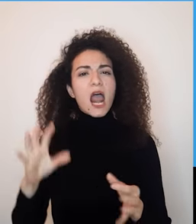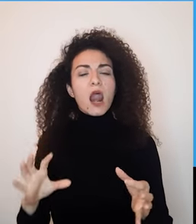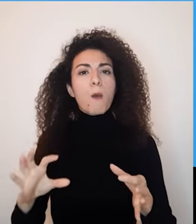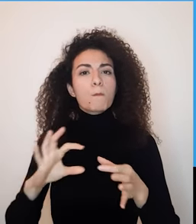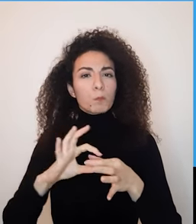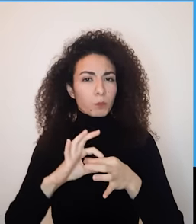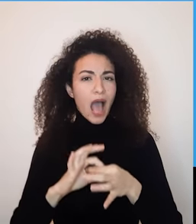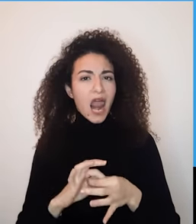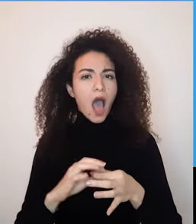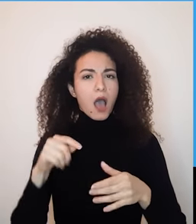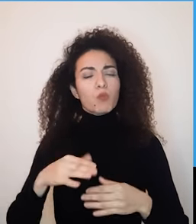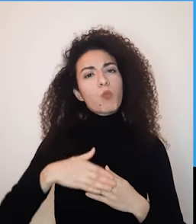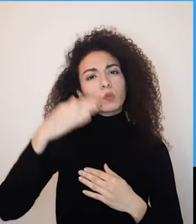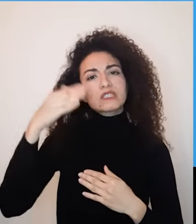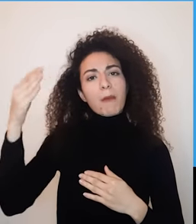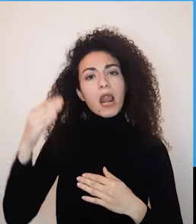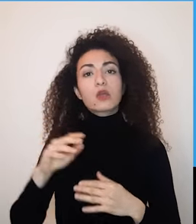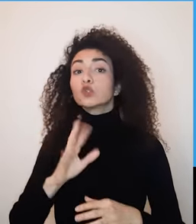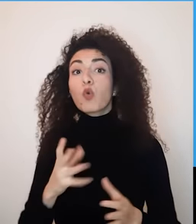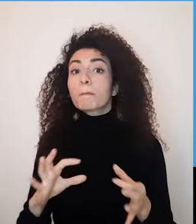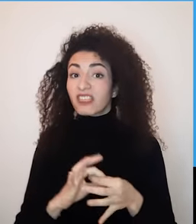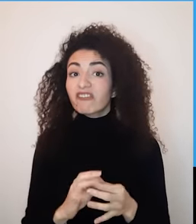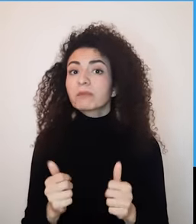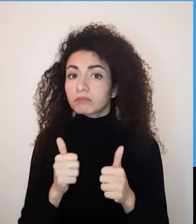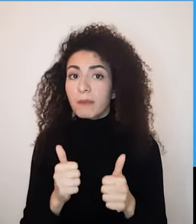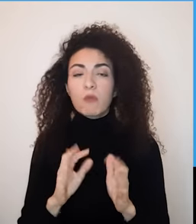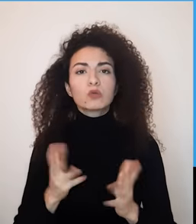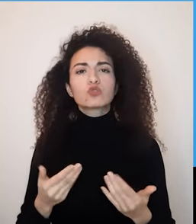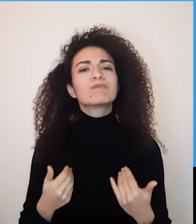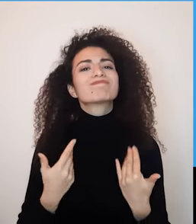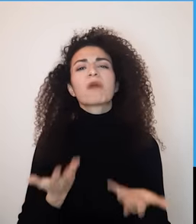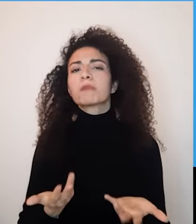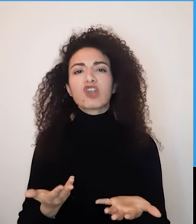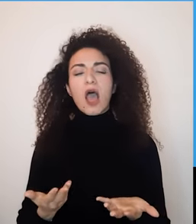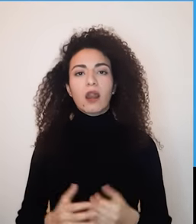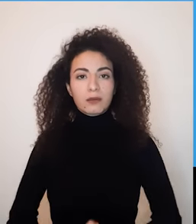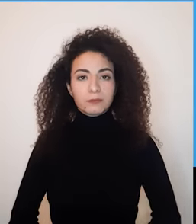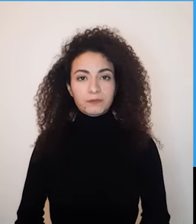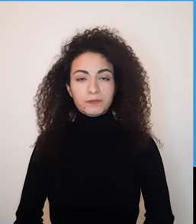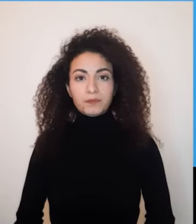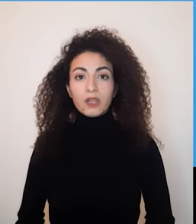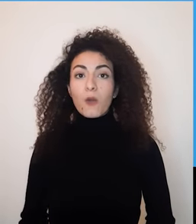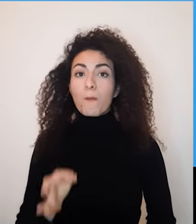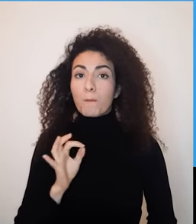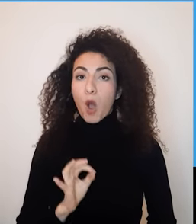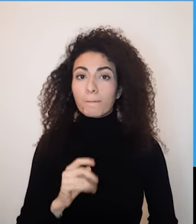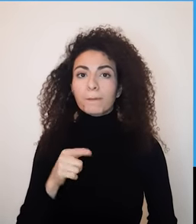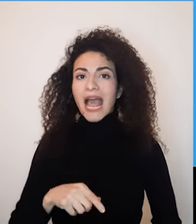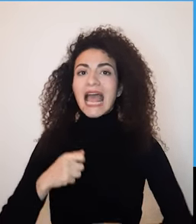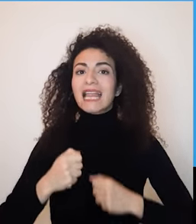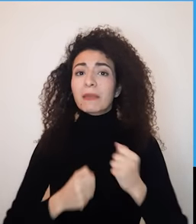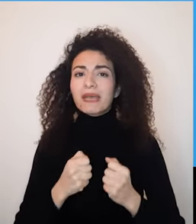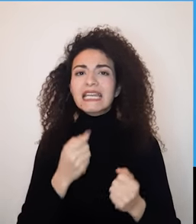مشترك للأمور المتفق عليها والأمور الغير المتفق عليها ولما بتشكل مصدر تحديد للعلاقة ومن